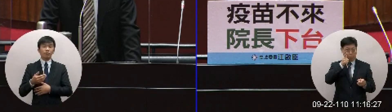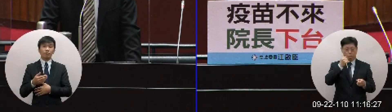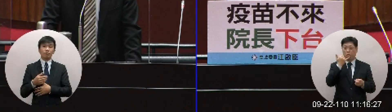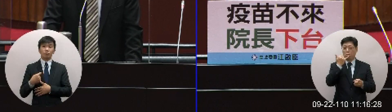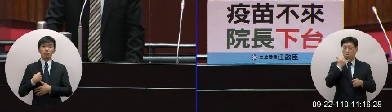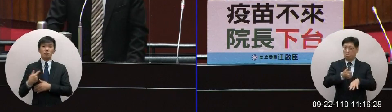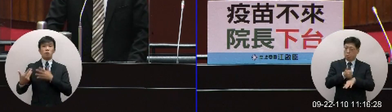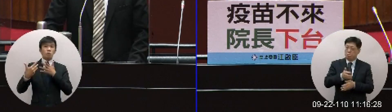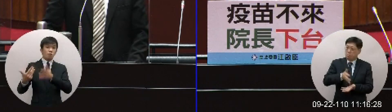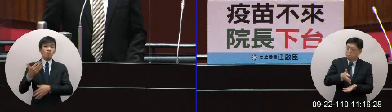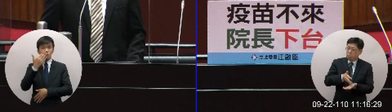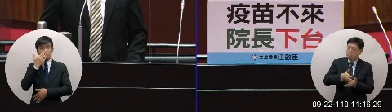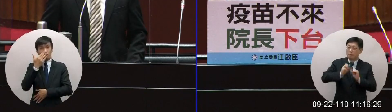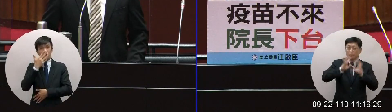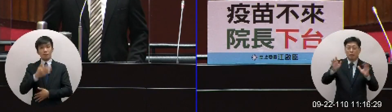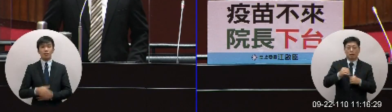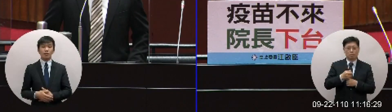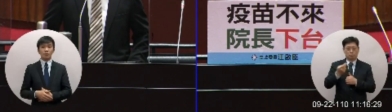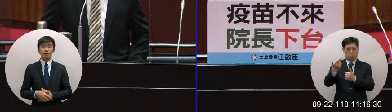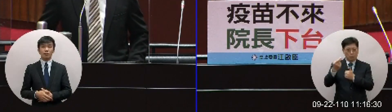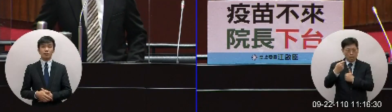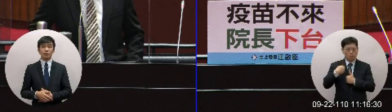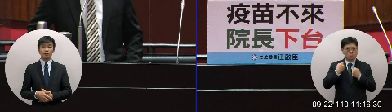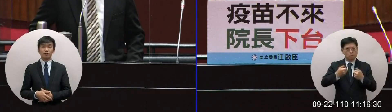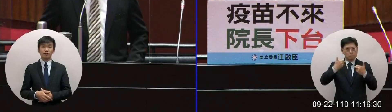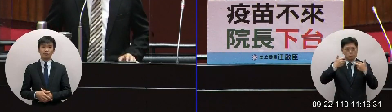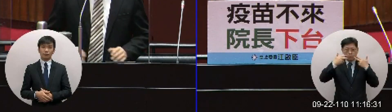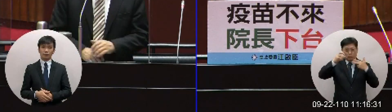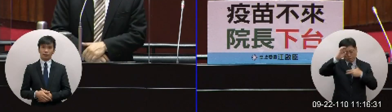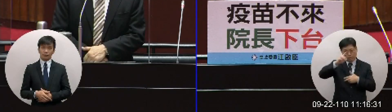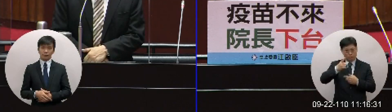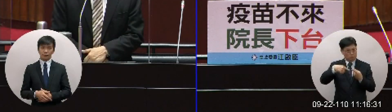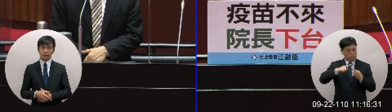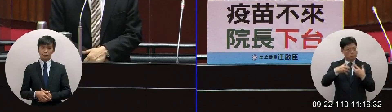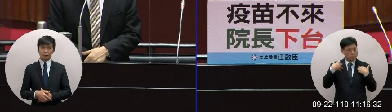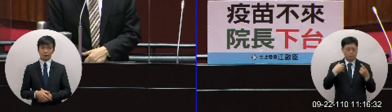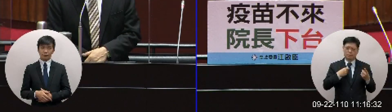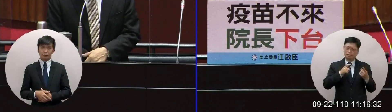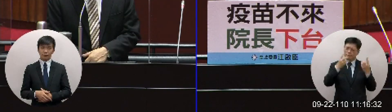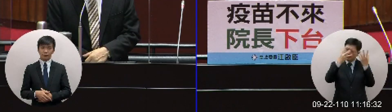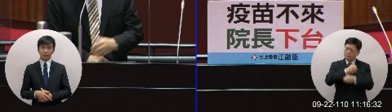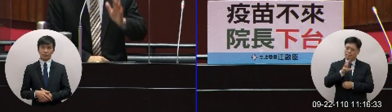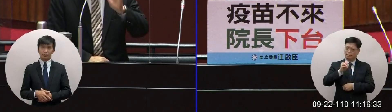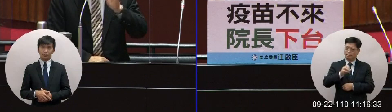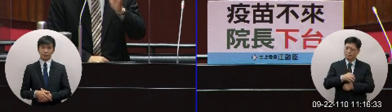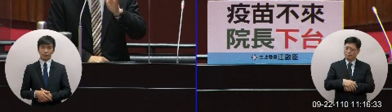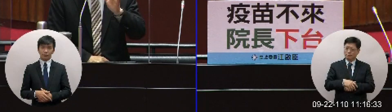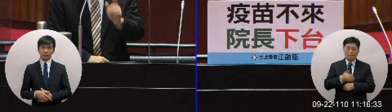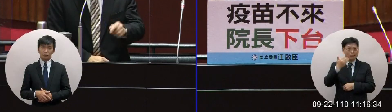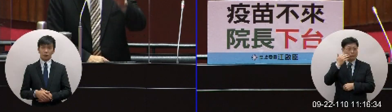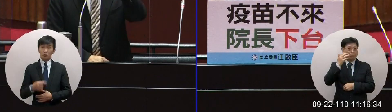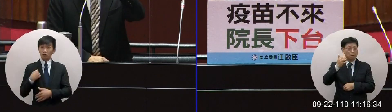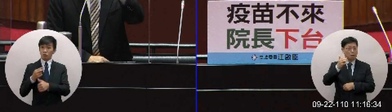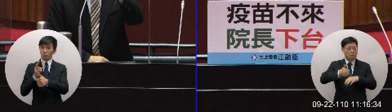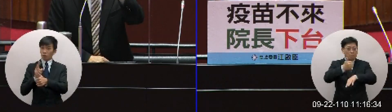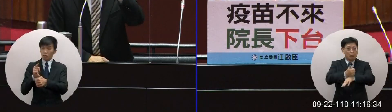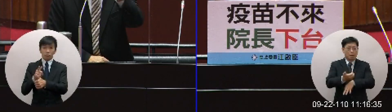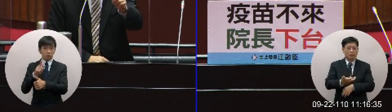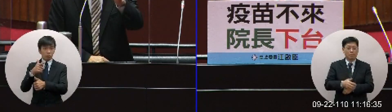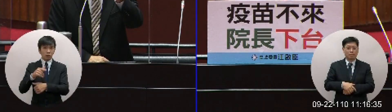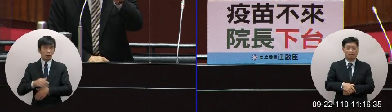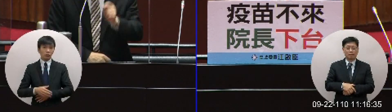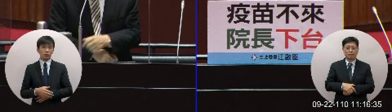這邊跟我們講說要求我們在野黨要來負責有沒有搞錯啊今天是誰在執政啊我我是